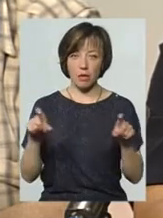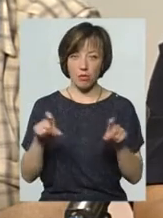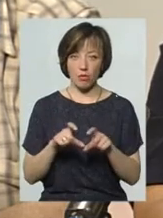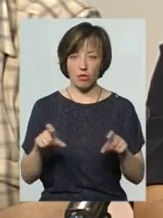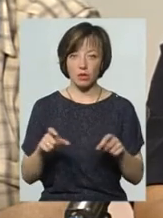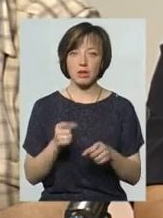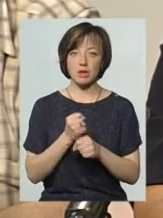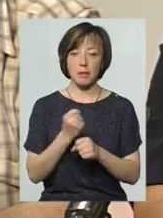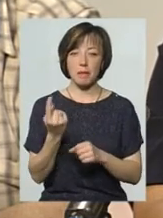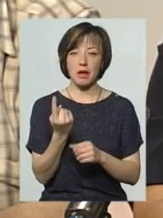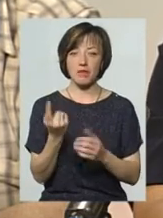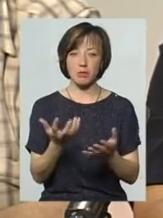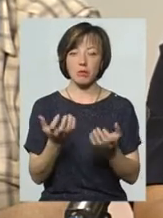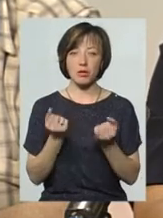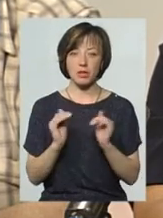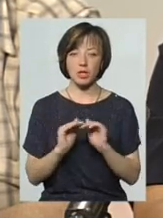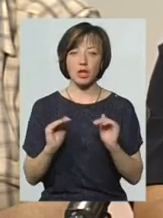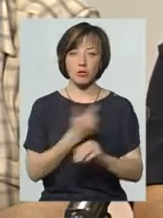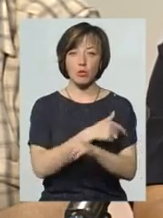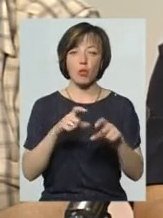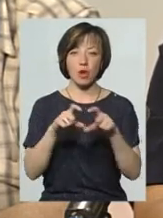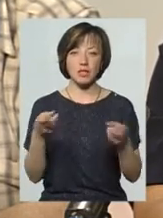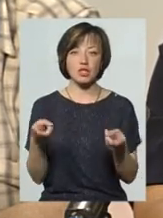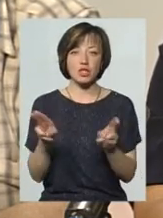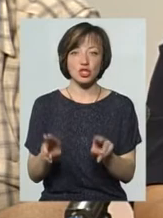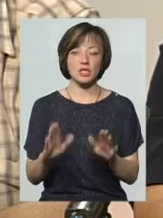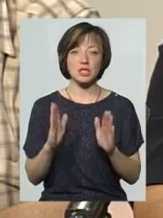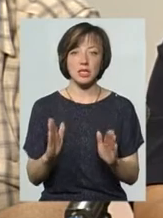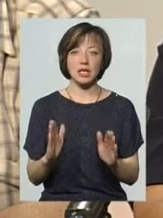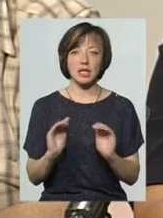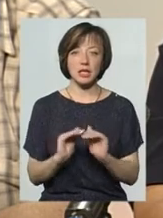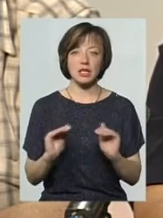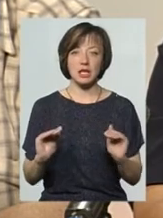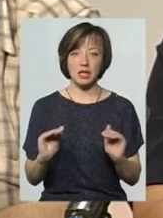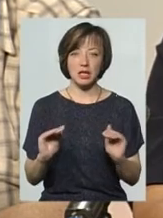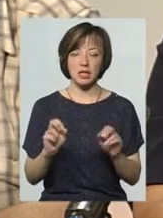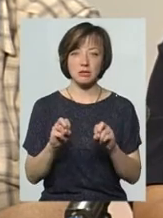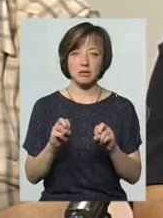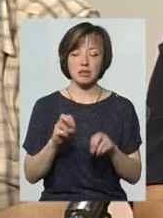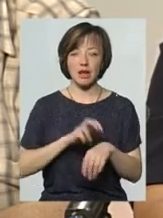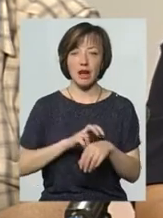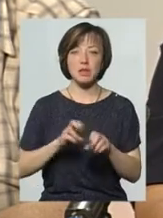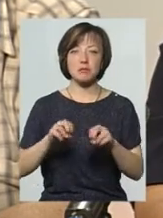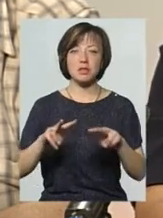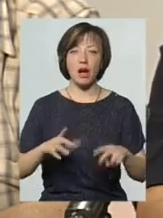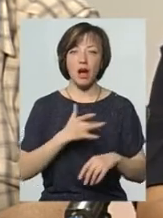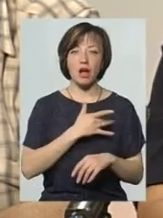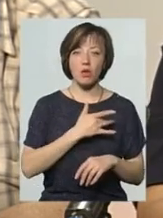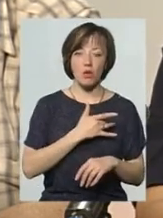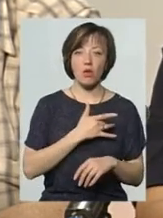здійснюють первинний прийом? В дитячій поліклініці залишились тільки педіатри-спеціалісти. Кардіолог,